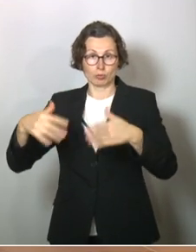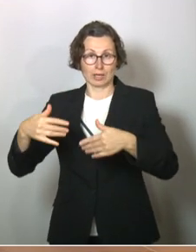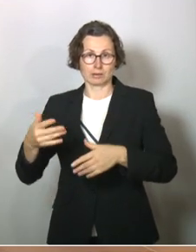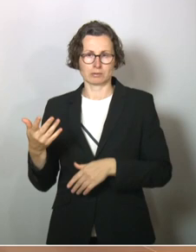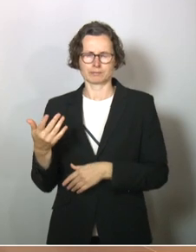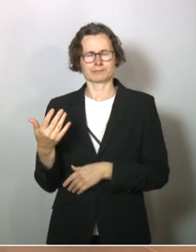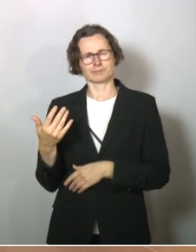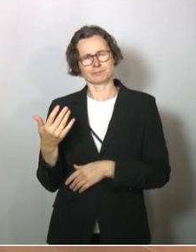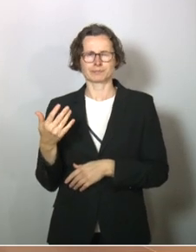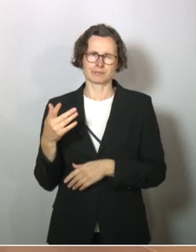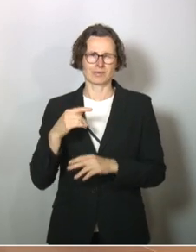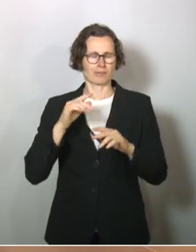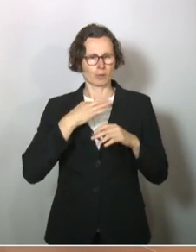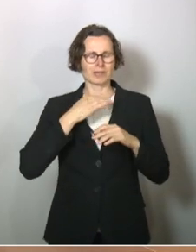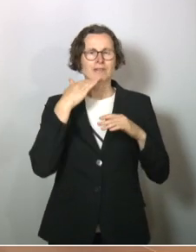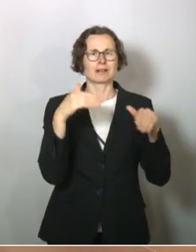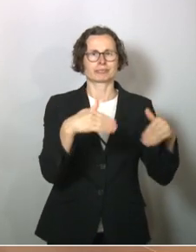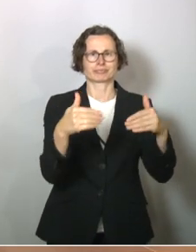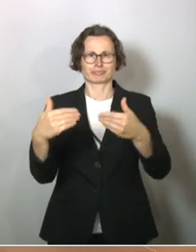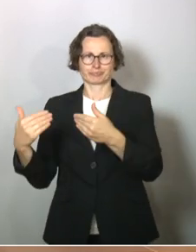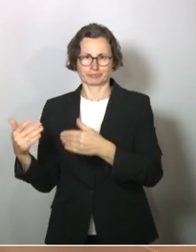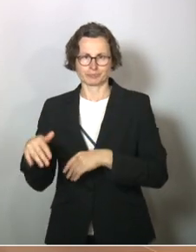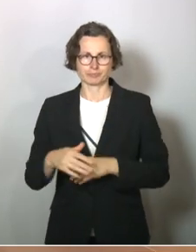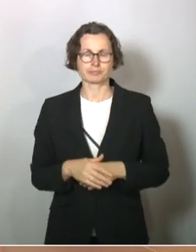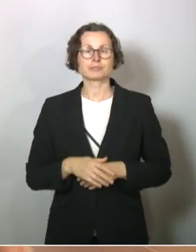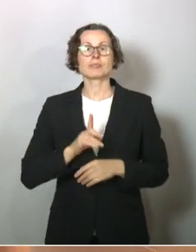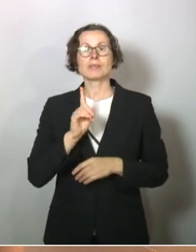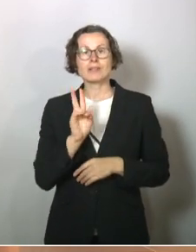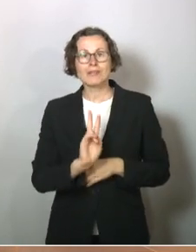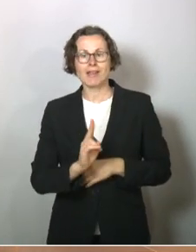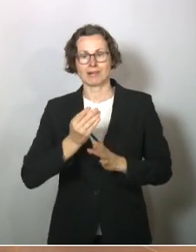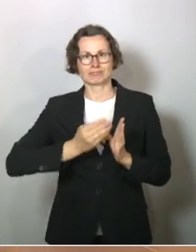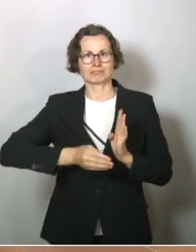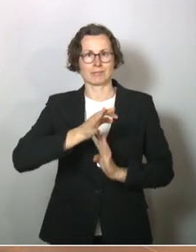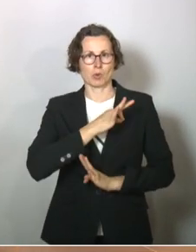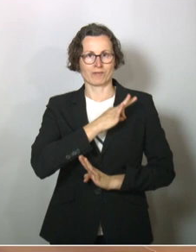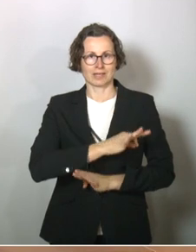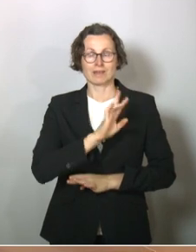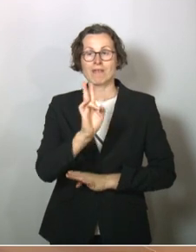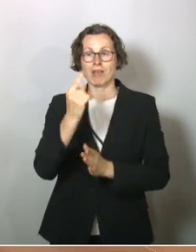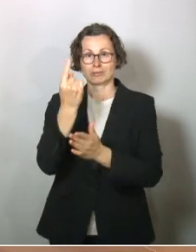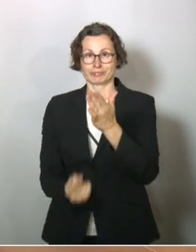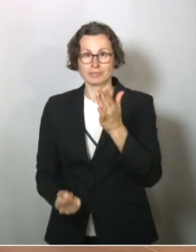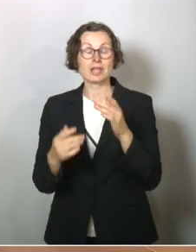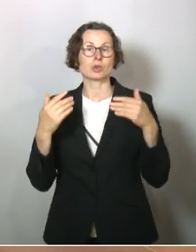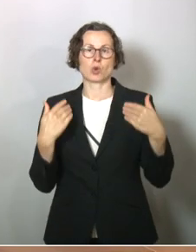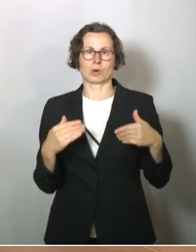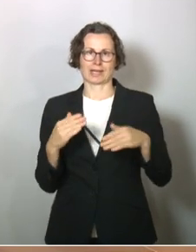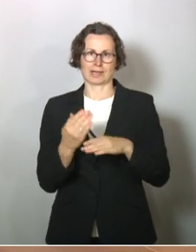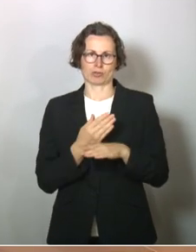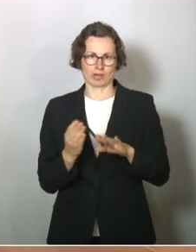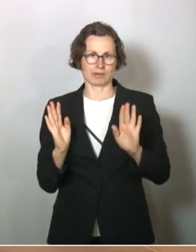Sicht zumindest Widersprüche. Aber die Frage, wer dann profitieren wird und wer verlieren wird, die ist meines Erachtens nicht entschieden. Das wird auch